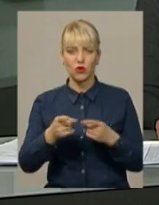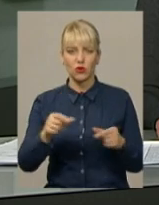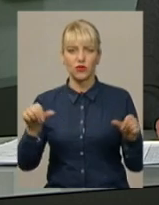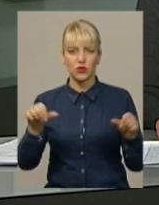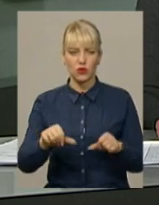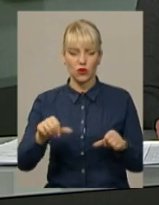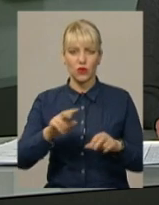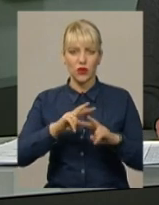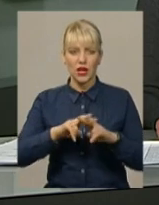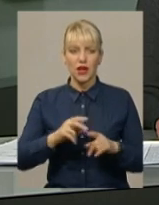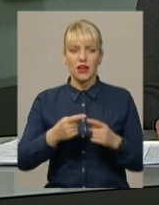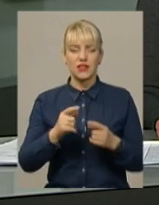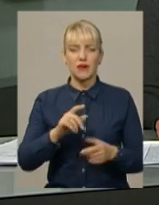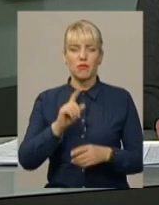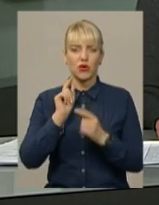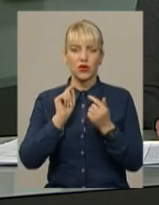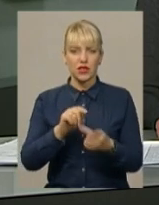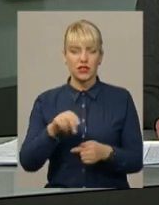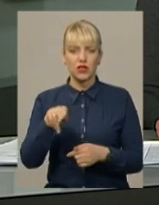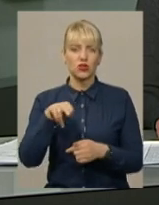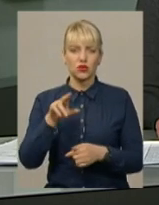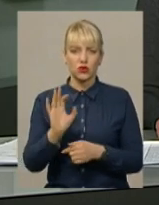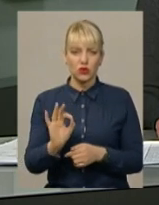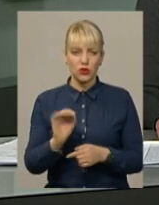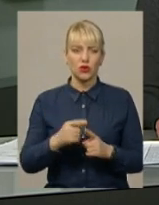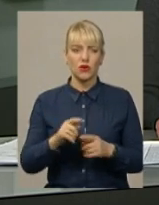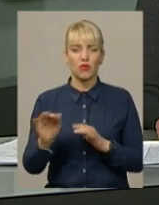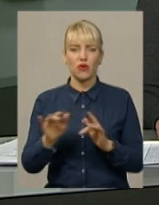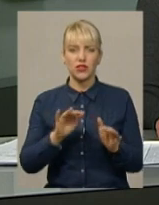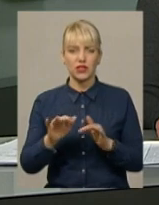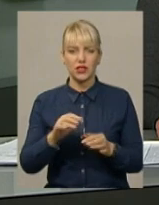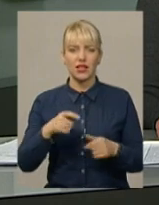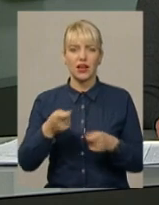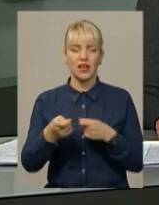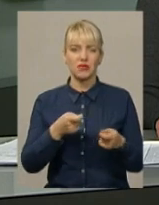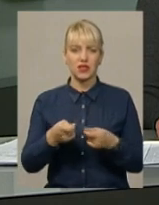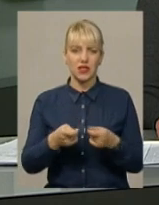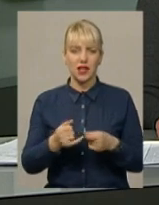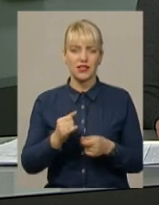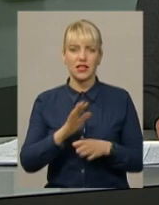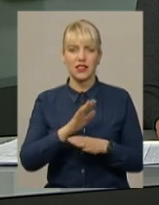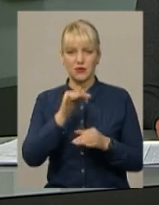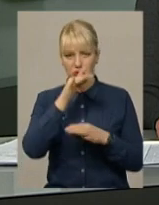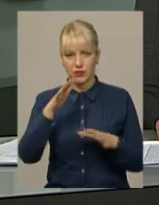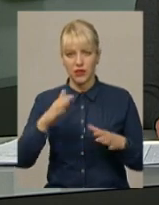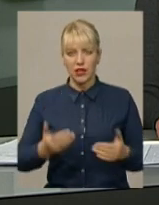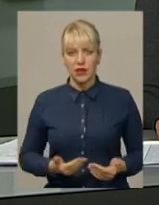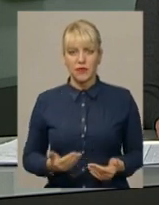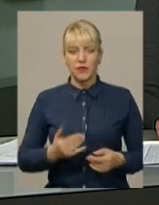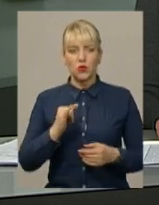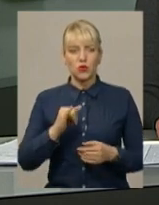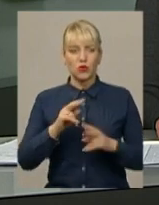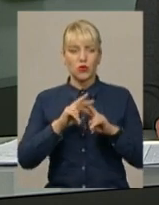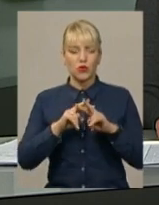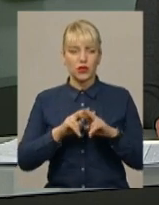проти невідповідних побутових умов у камері та поведінки адміністрації. Нині ситуація стабілізувалася, каже Олександр Новосядлов.